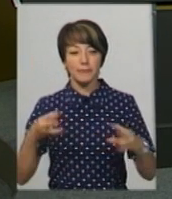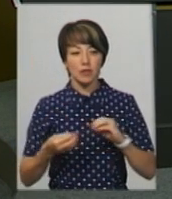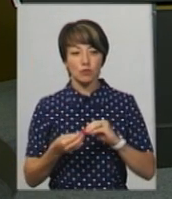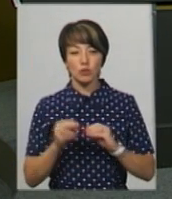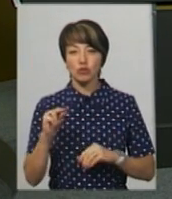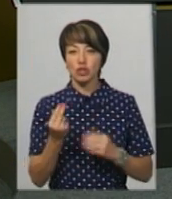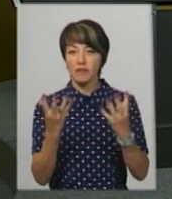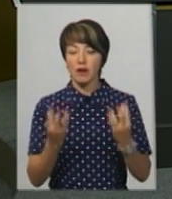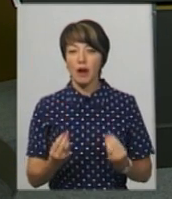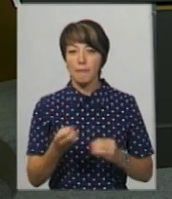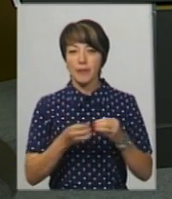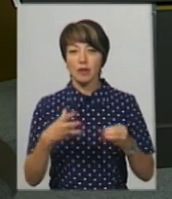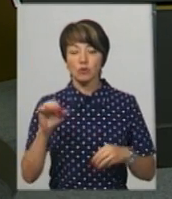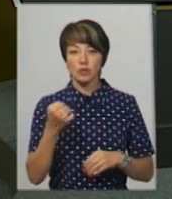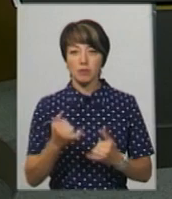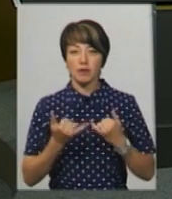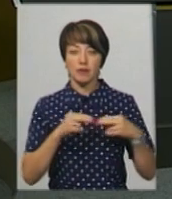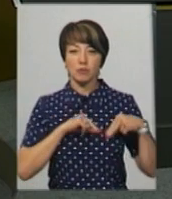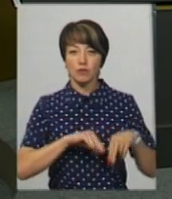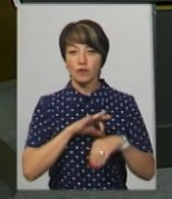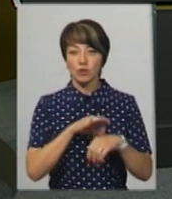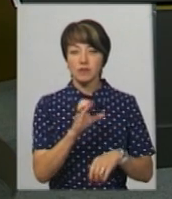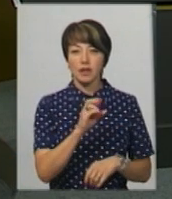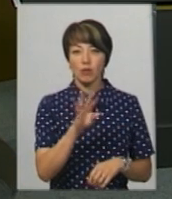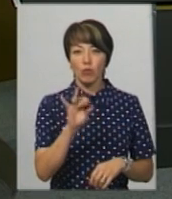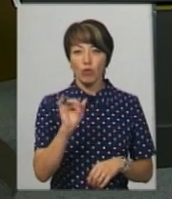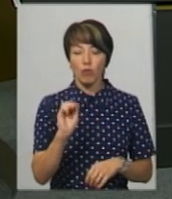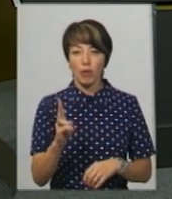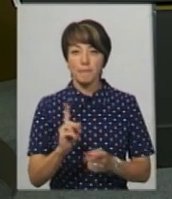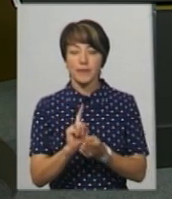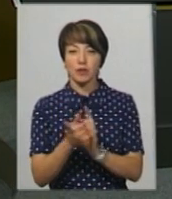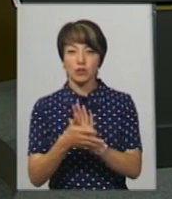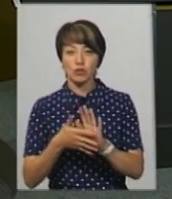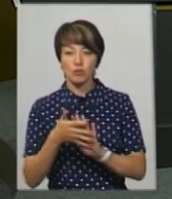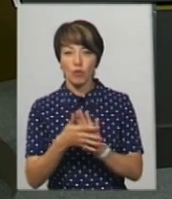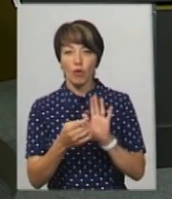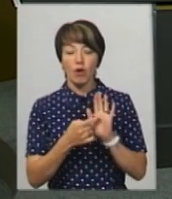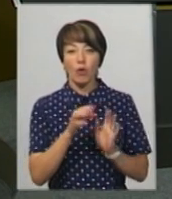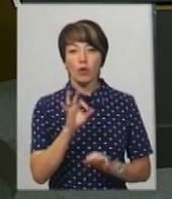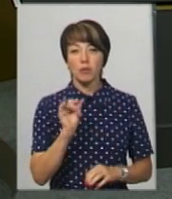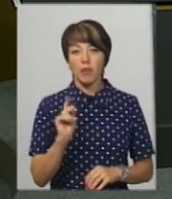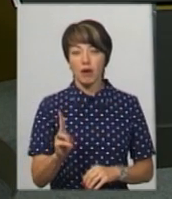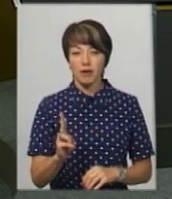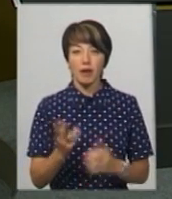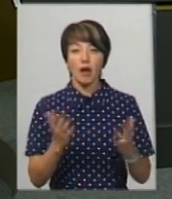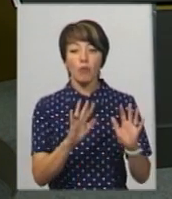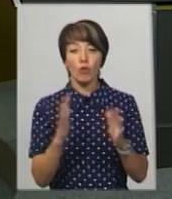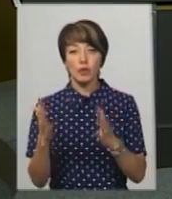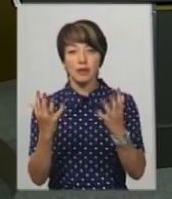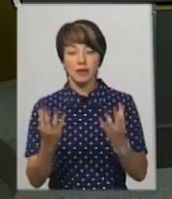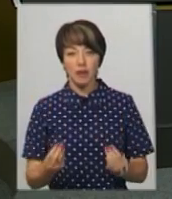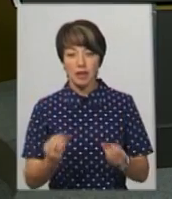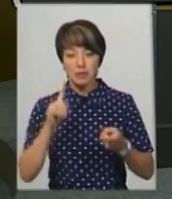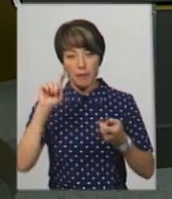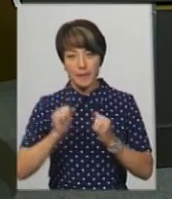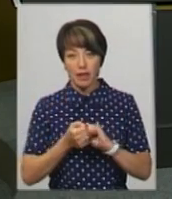підсумок четверга 15 серпня. В студії працюють ведуча Світлана Поробок та диктор жестової мови Ольга Рибак. Які події дня ми